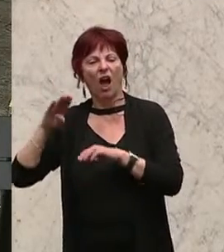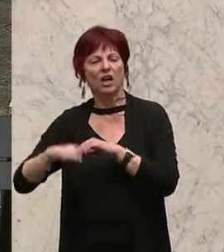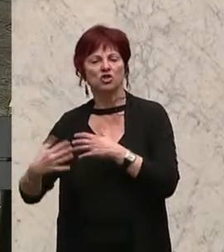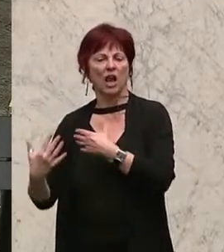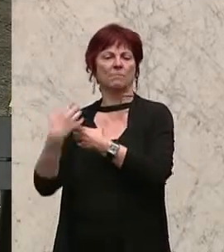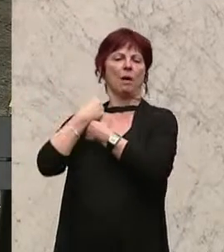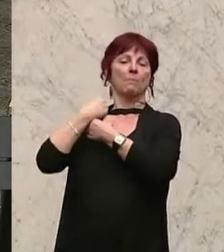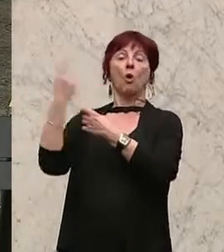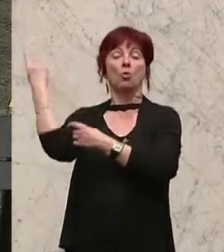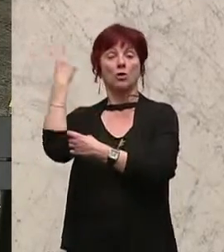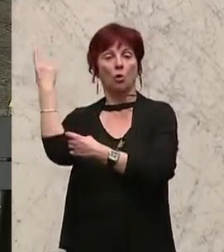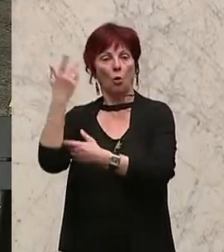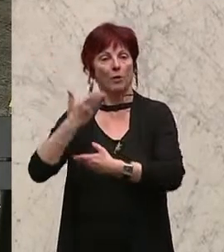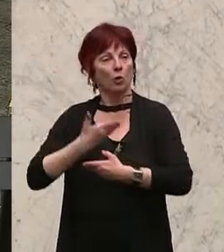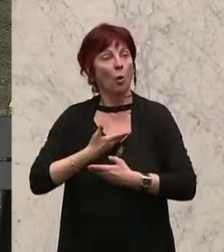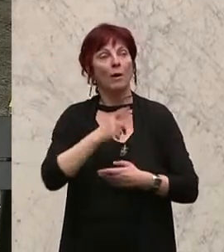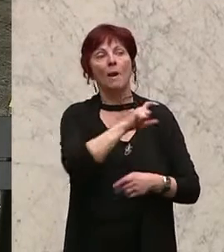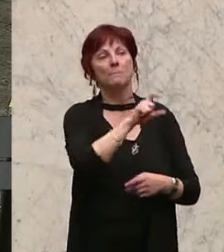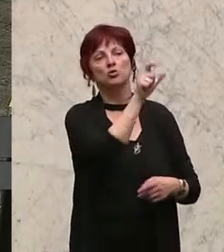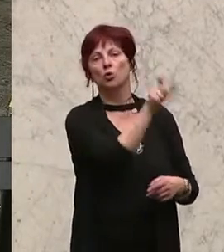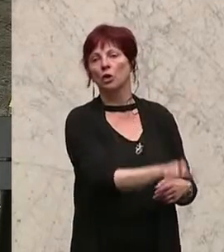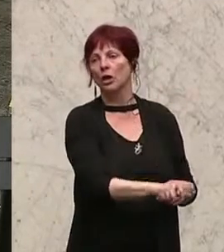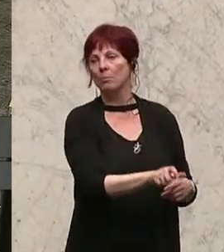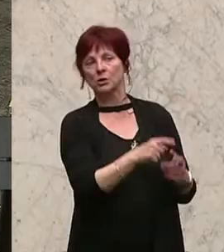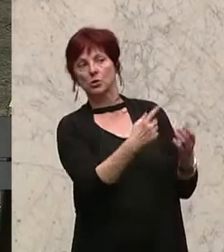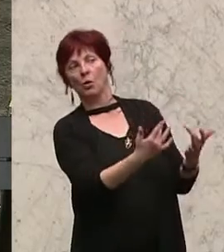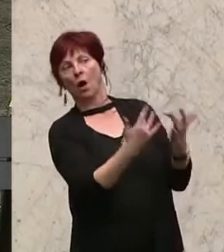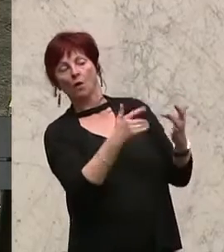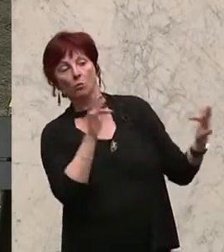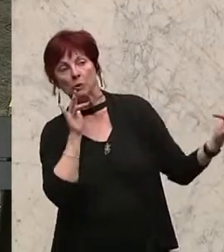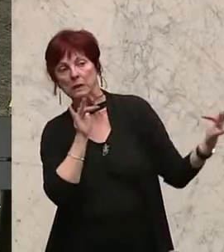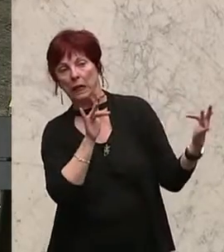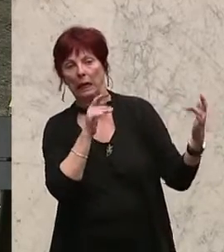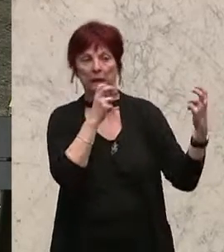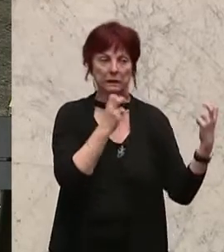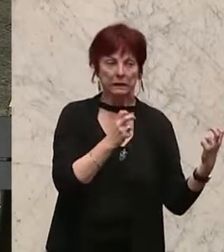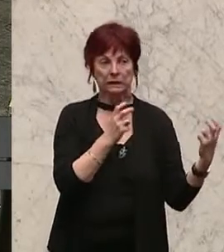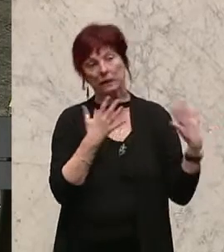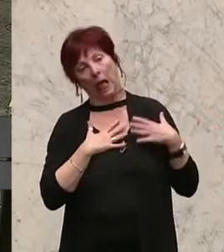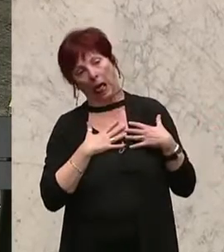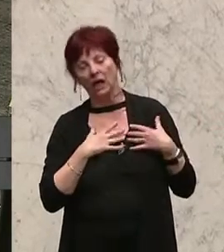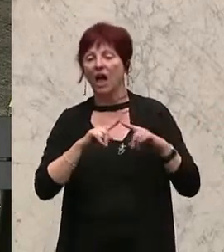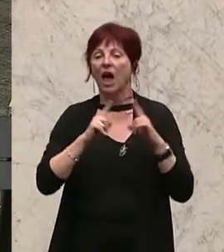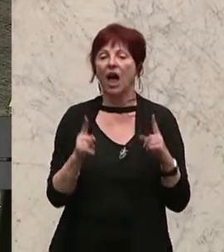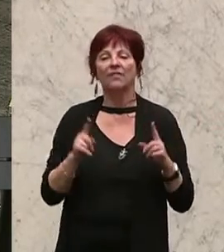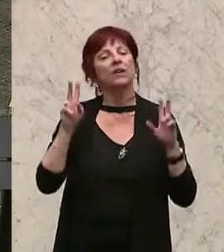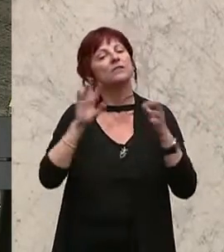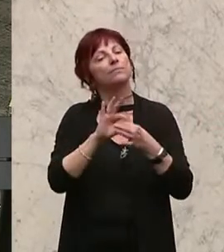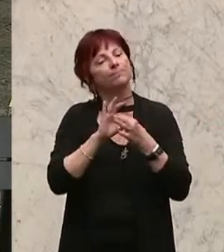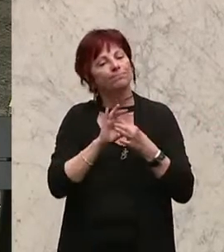oder sie bedroht wurde. Eine weitere wichtige Änderung betrifft die Richter und Staatsanwälte. Im